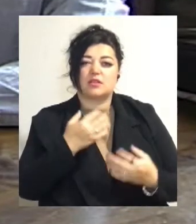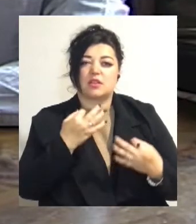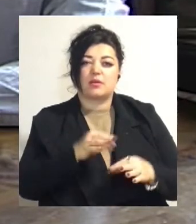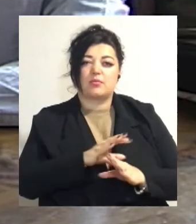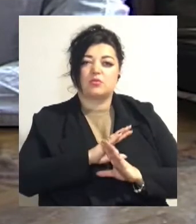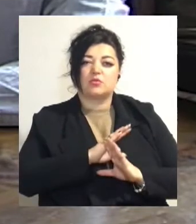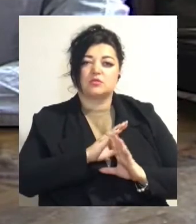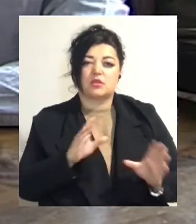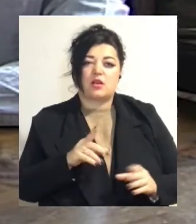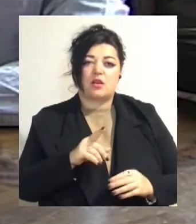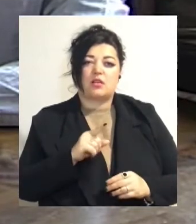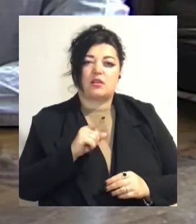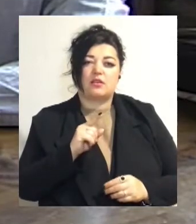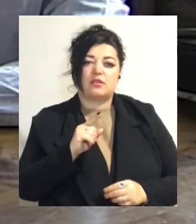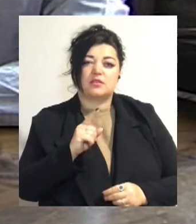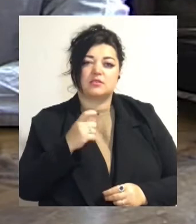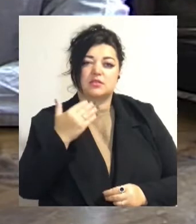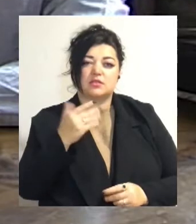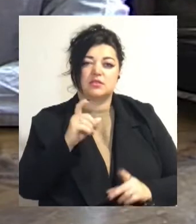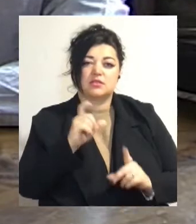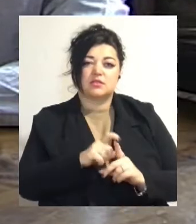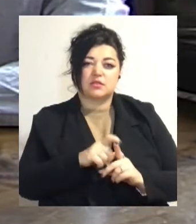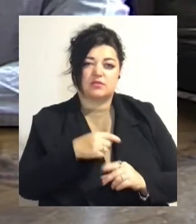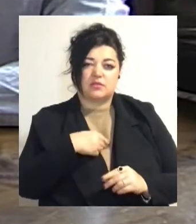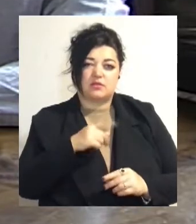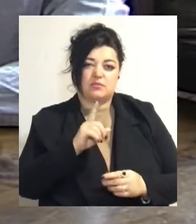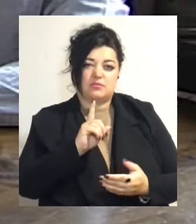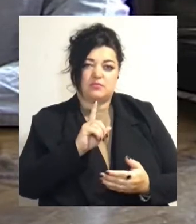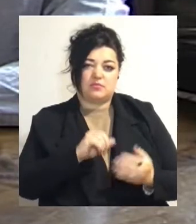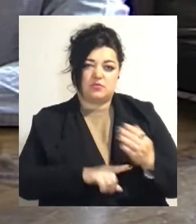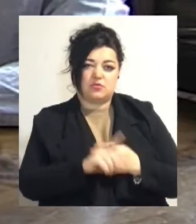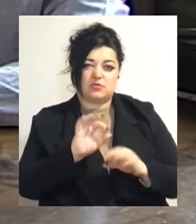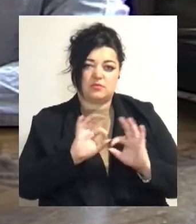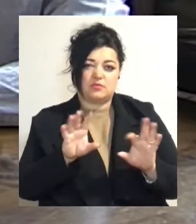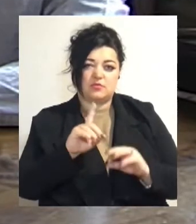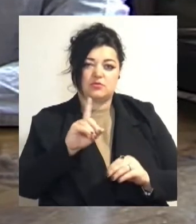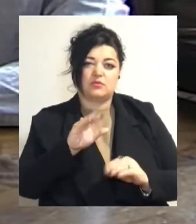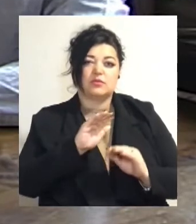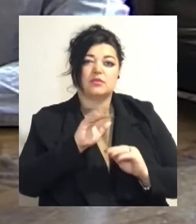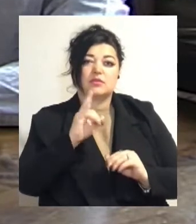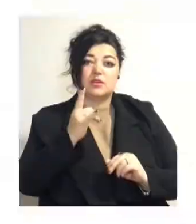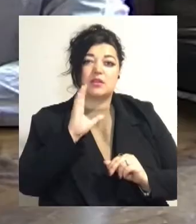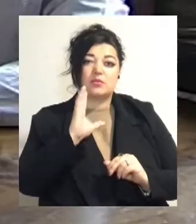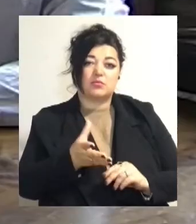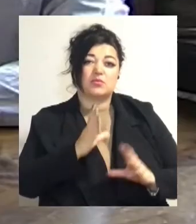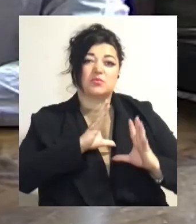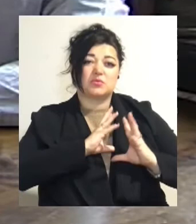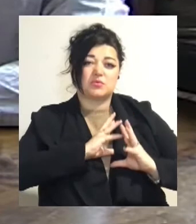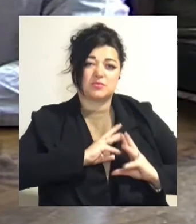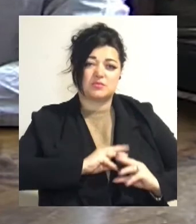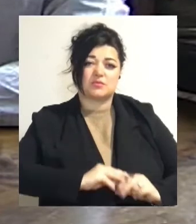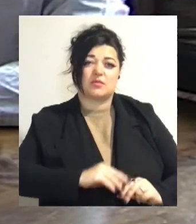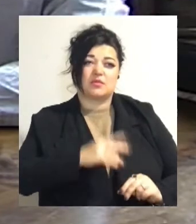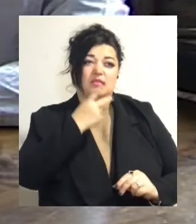пустіть, он шуміт. Я почала їй пояснювати те, що дитина заспокоїться. Це не перше його концерт. Гроші не